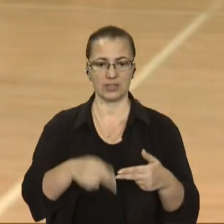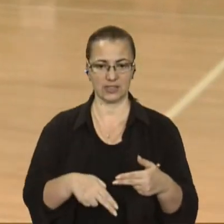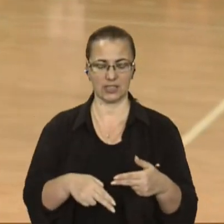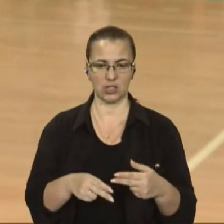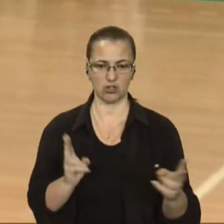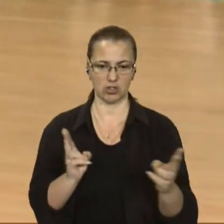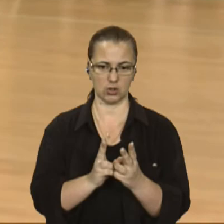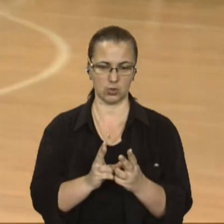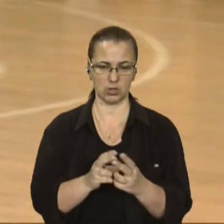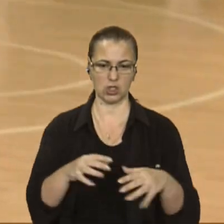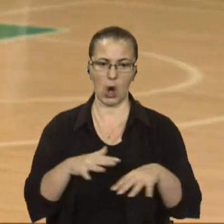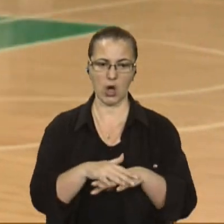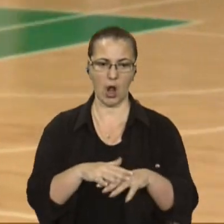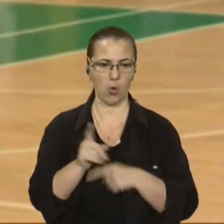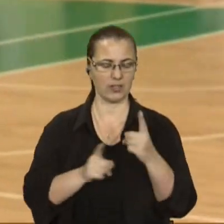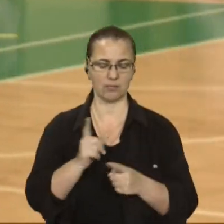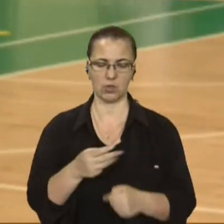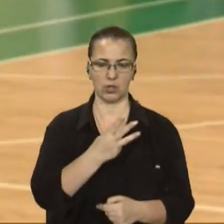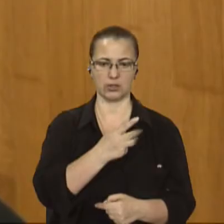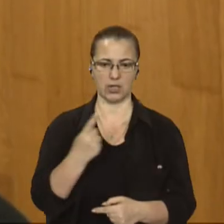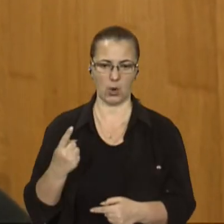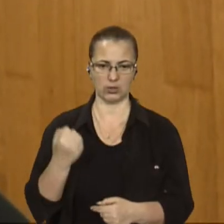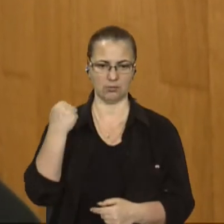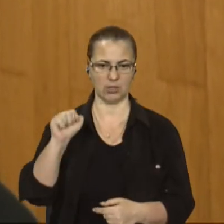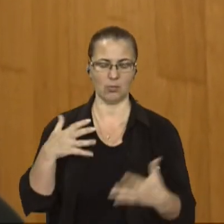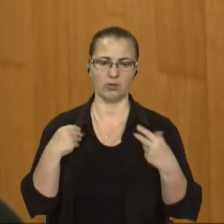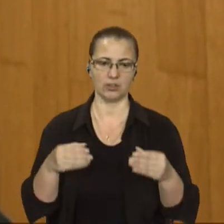рахунок не змінився. 3-1 перемога львівської енергії.